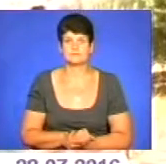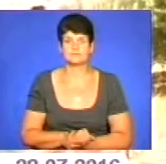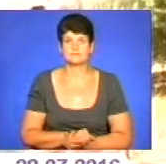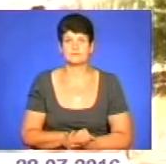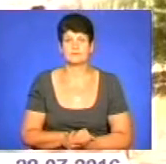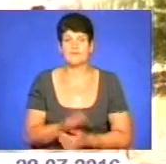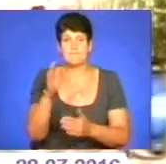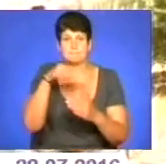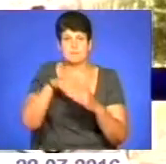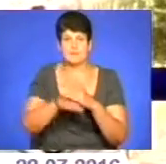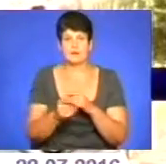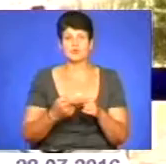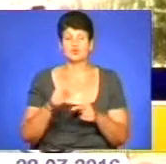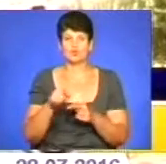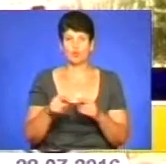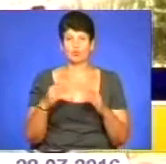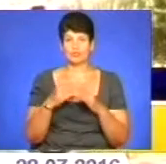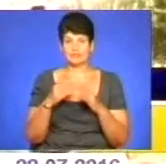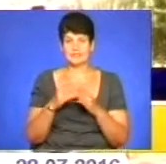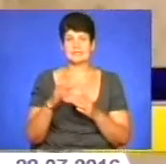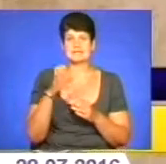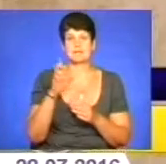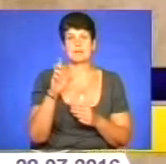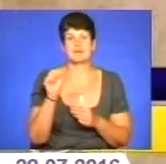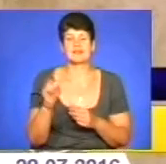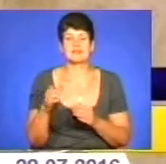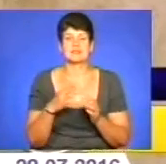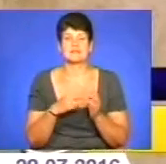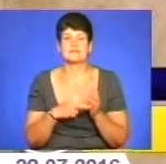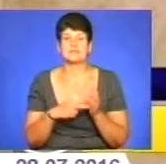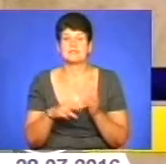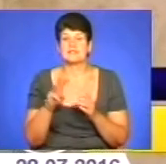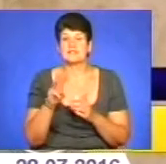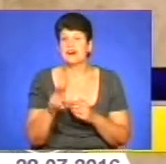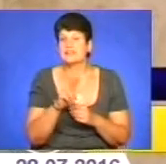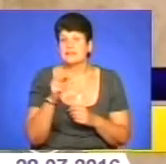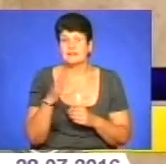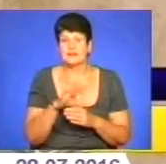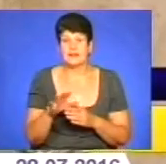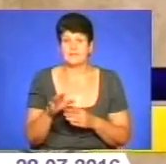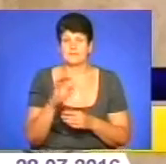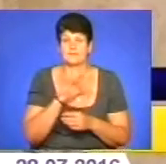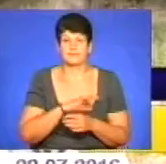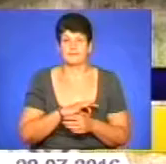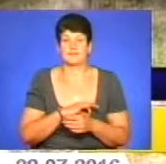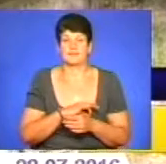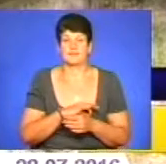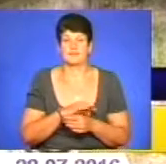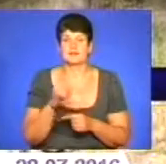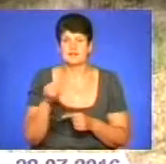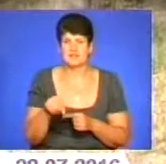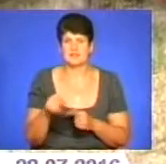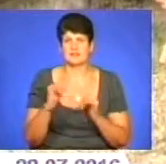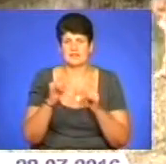Підвал цього будинку, що по вулиці Степана Бандери, 82, вже майже два роки не експлуатується через проблеми з каналізацією. Звідти